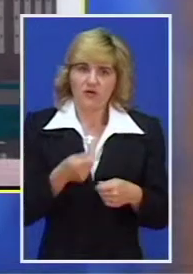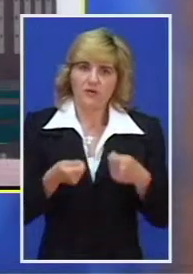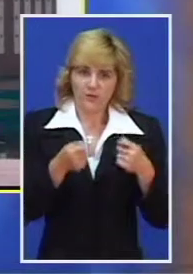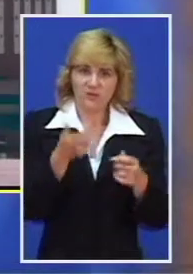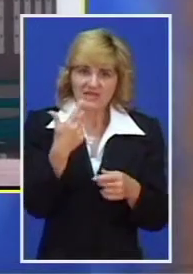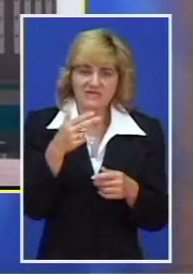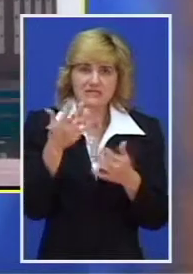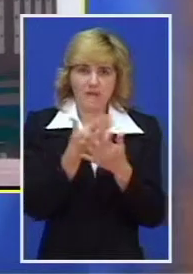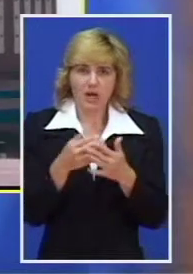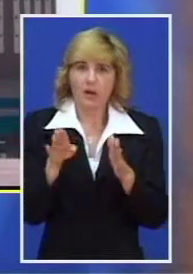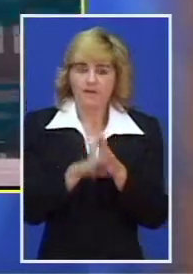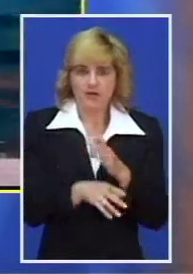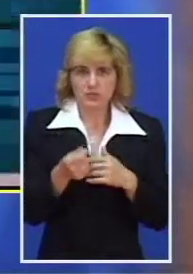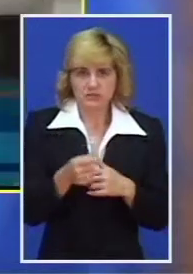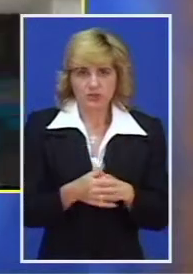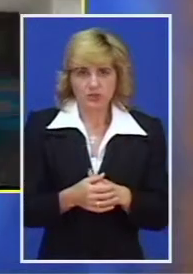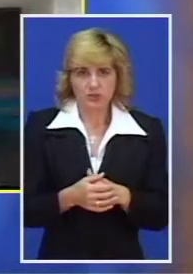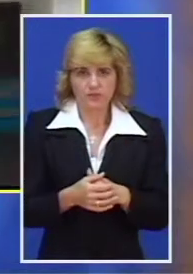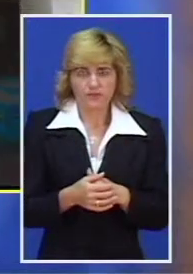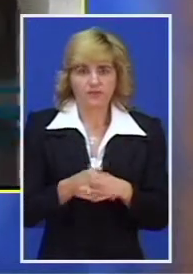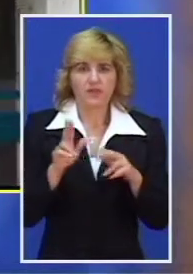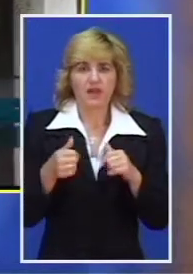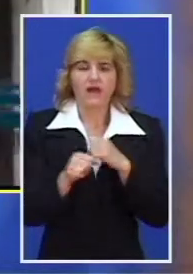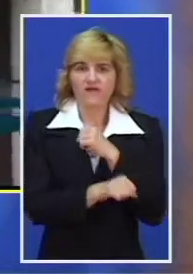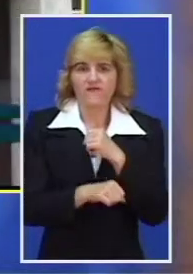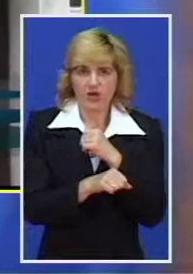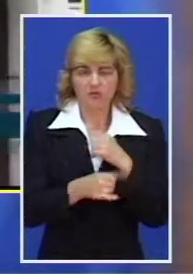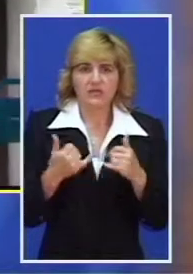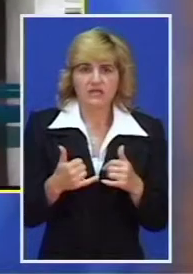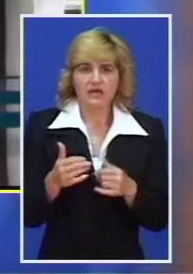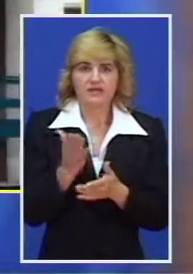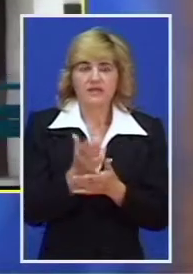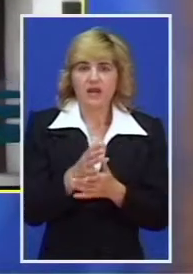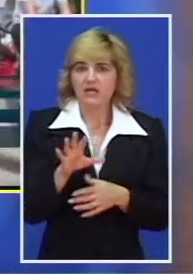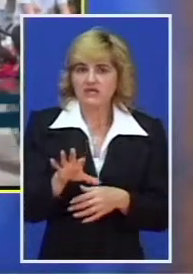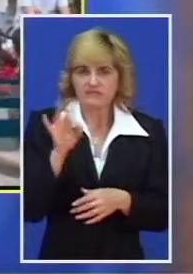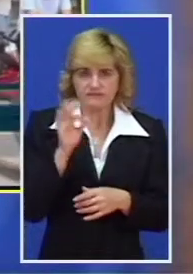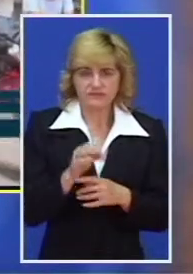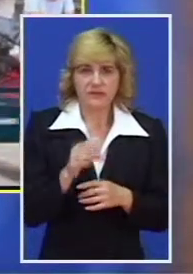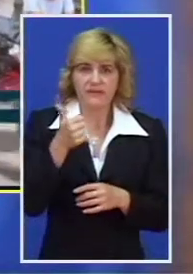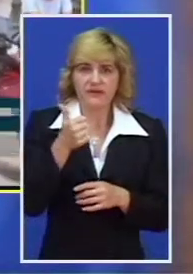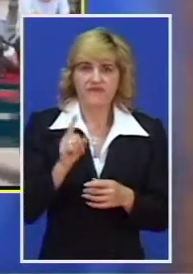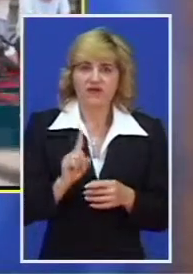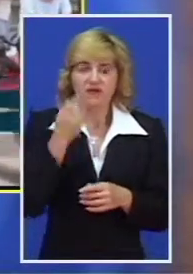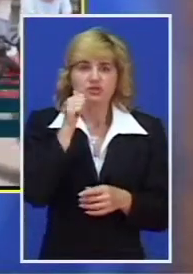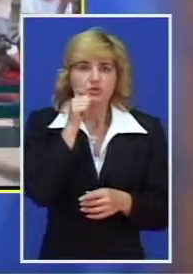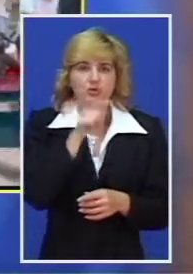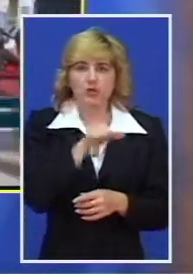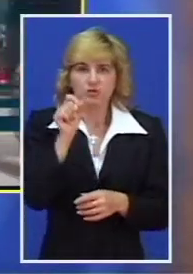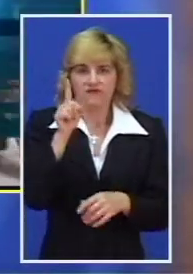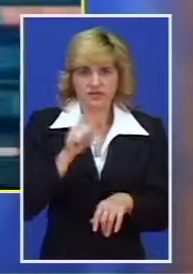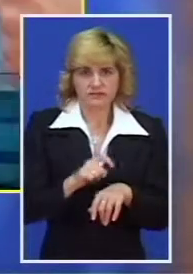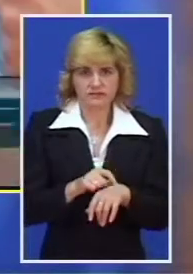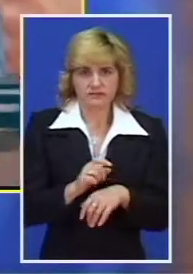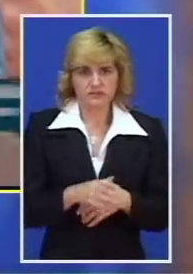za 30 miliona manju cenu. Na Ekonomskom fakultetu danas se polagali prijemni ispiti. Prvi rezultati već sutra do podneva.